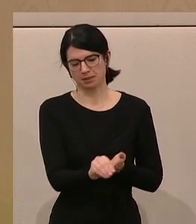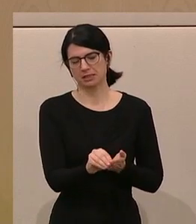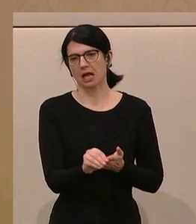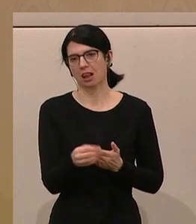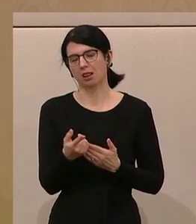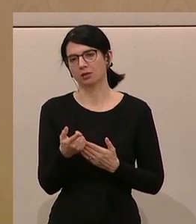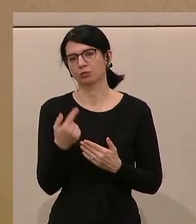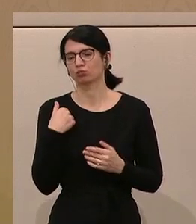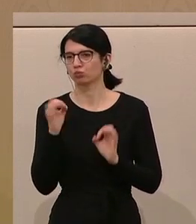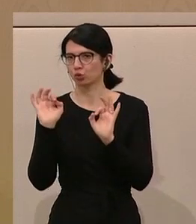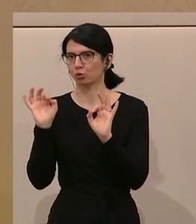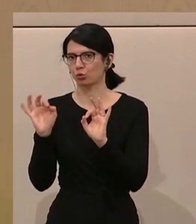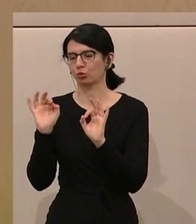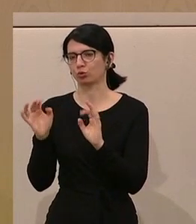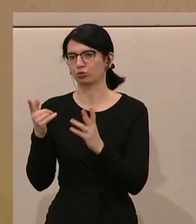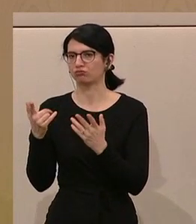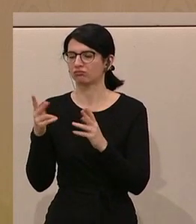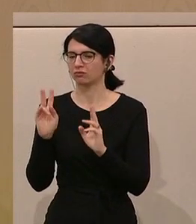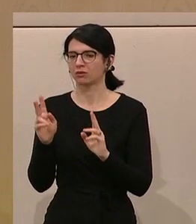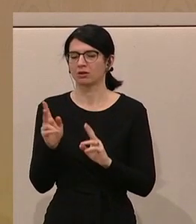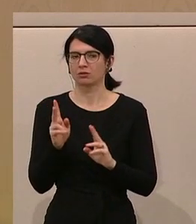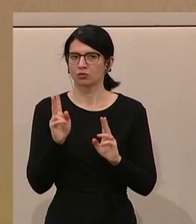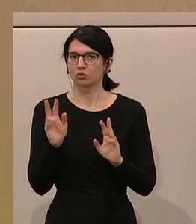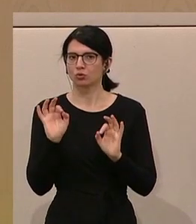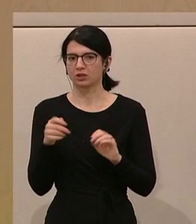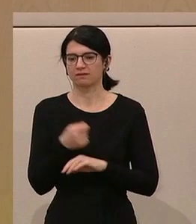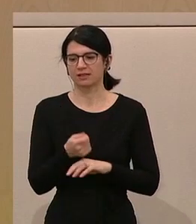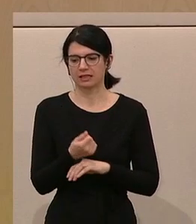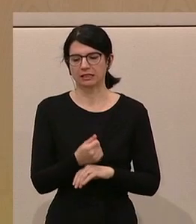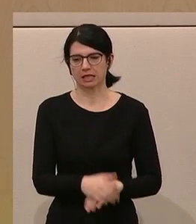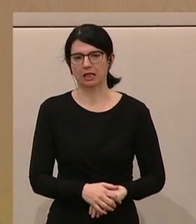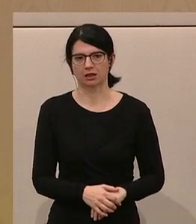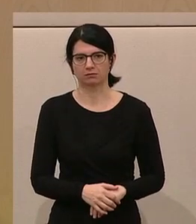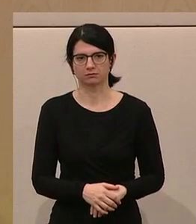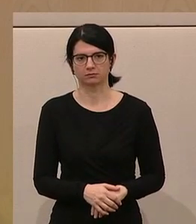den wir hier gut für die Menschen dieses Landes anlegen, meine sehr geehrten Damen und Herren.